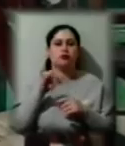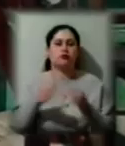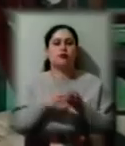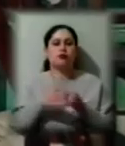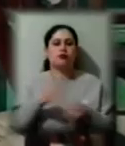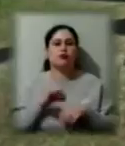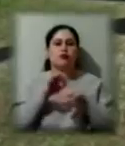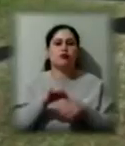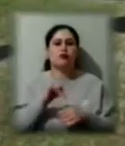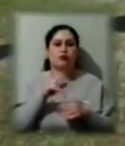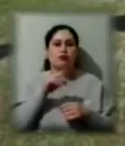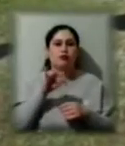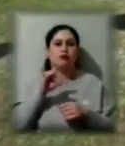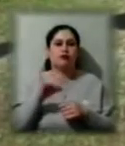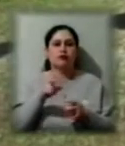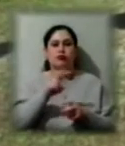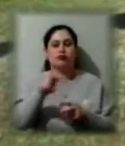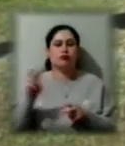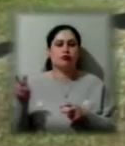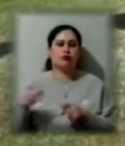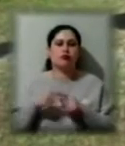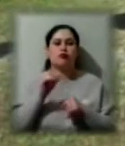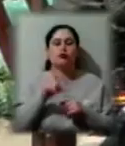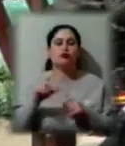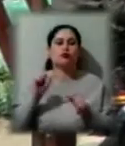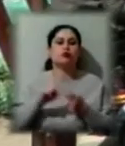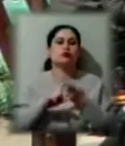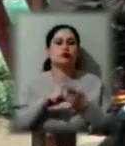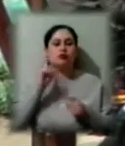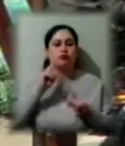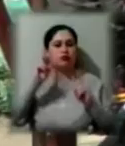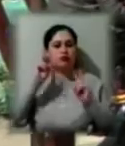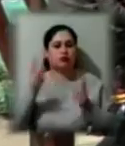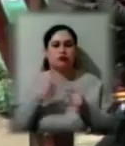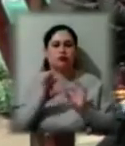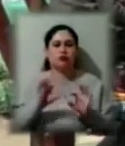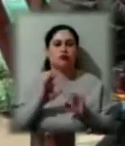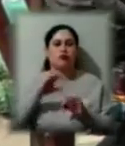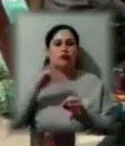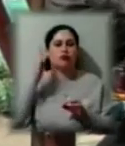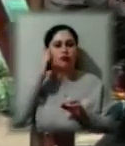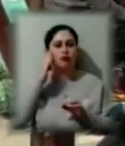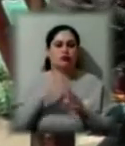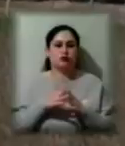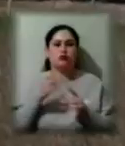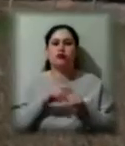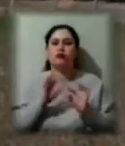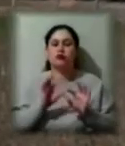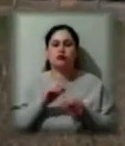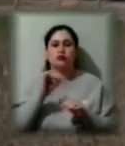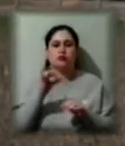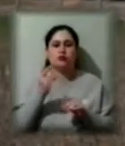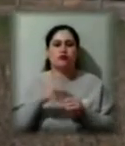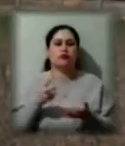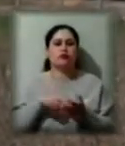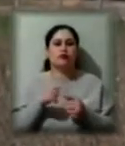обхід. Де люди могли заразитись, поки невідомо, каже сільський голова. Наразі у селі проводять дезінфекцію, а встановлюють коло осіб, з